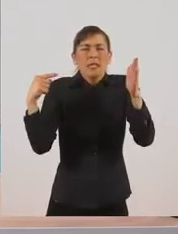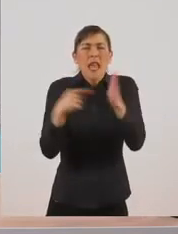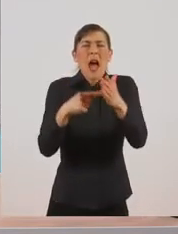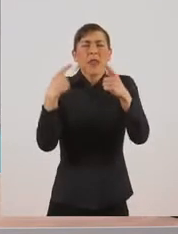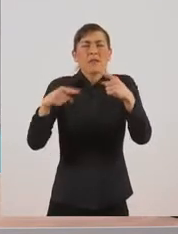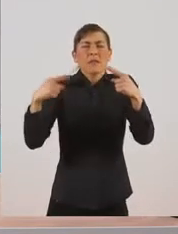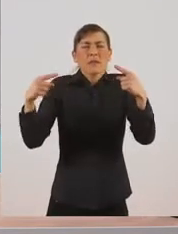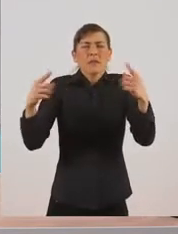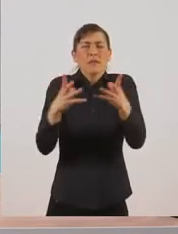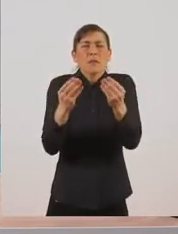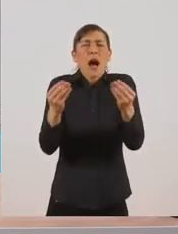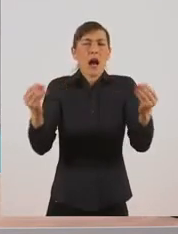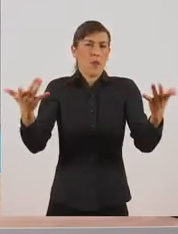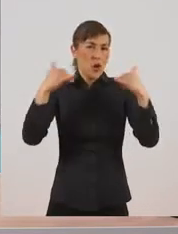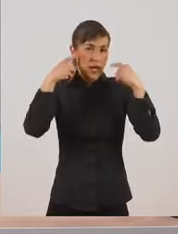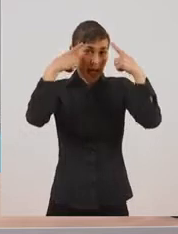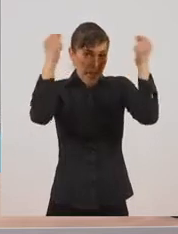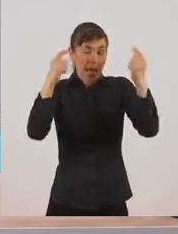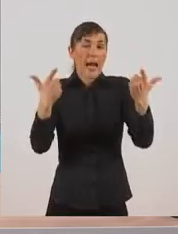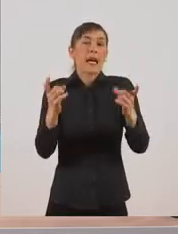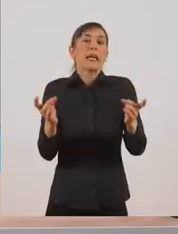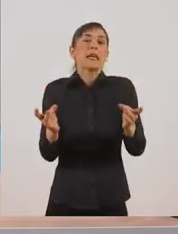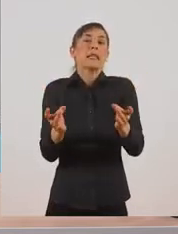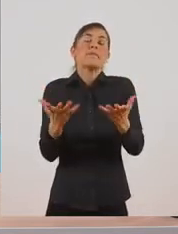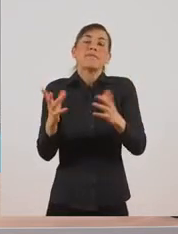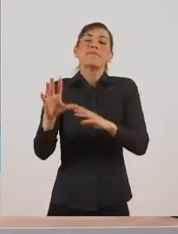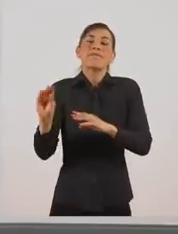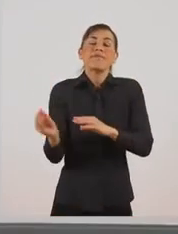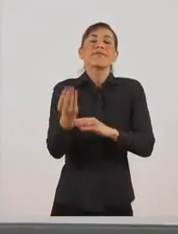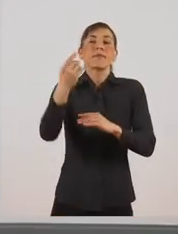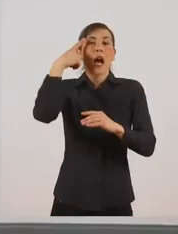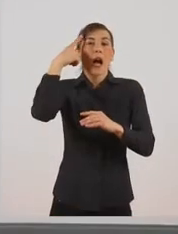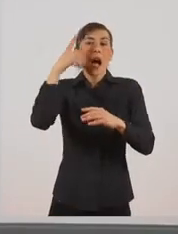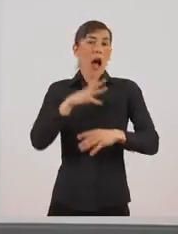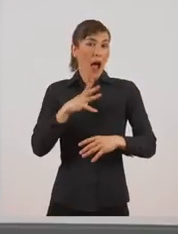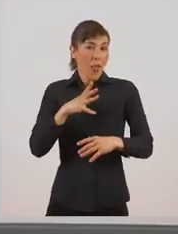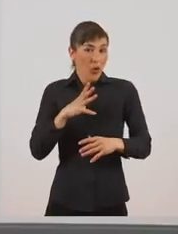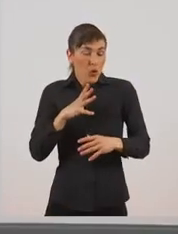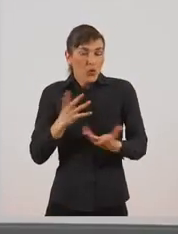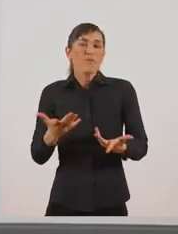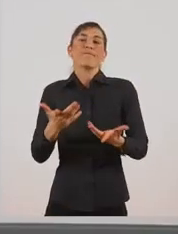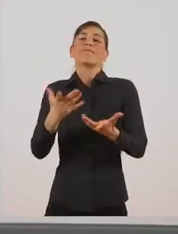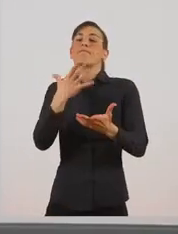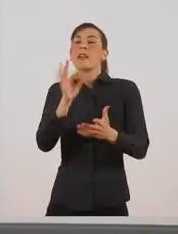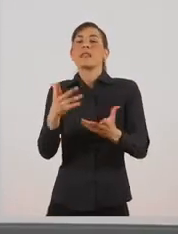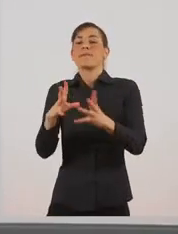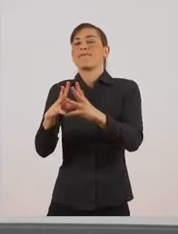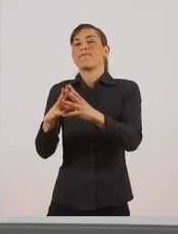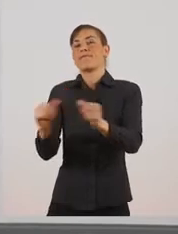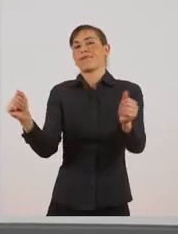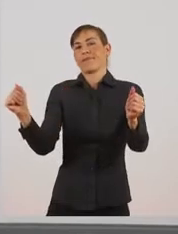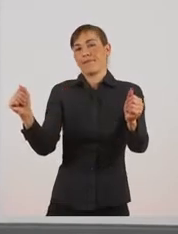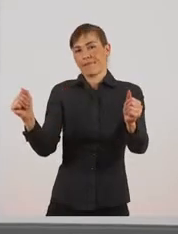με τις δραστηριότητες του ανθρώπου έχει οδηγήσει και συνεχίζει να οδηγεί κάποια